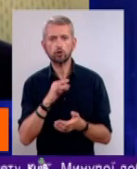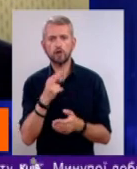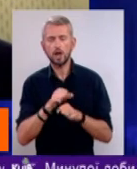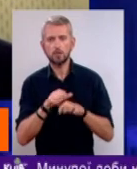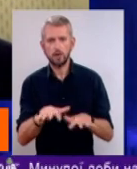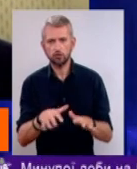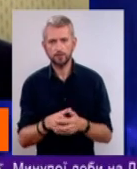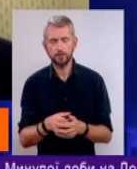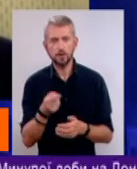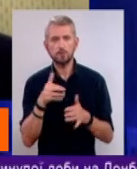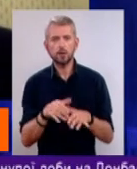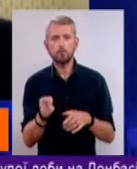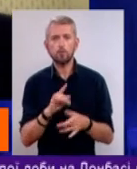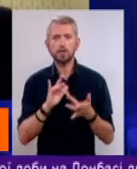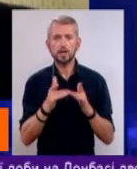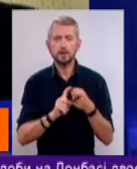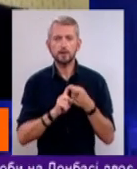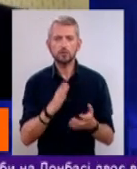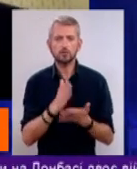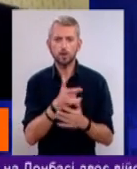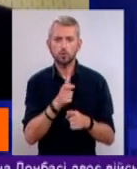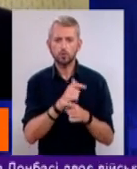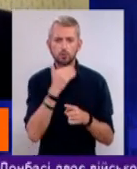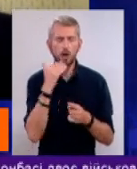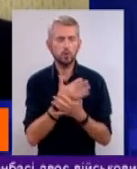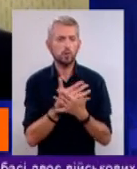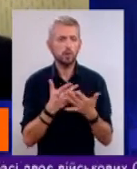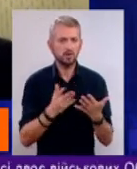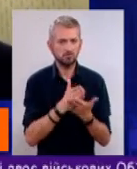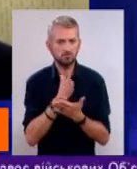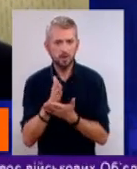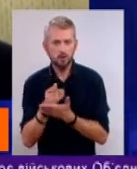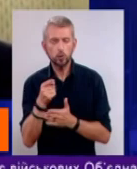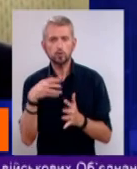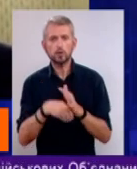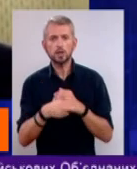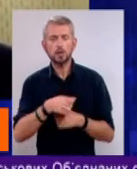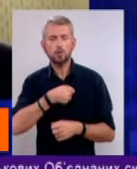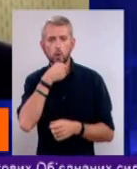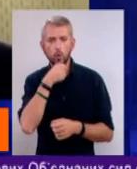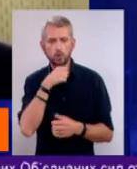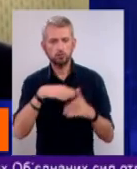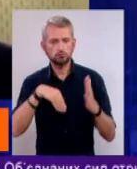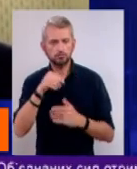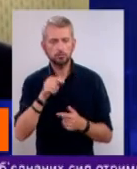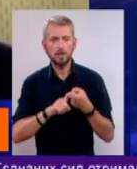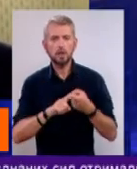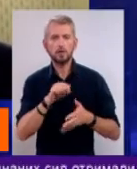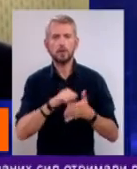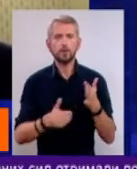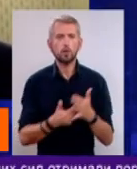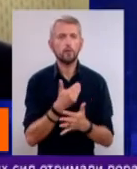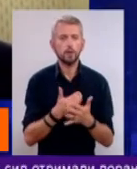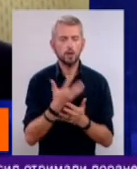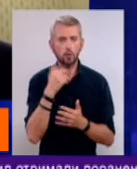мереж. І в тому числі, для дорослих стає характерна залежність від новин,